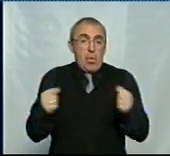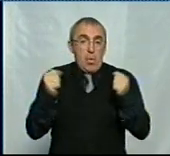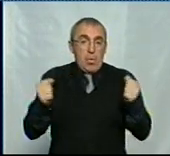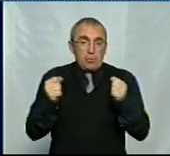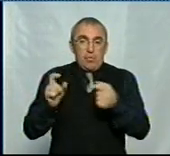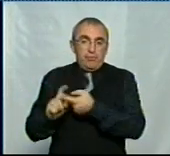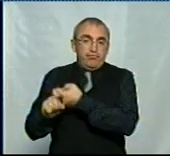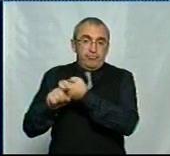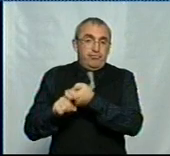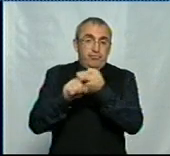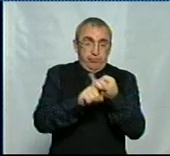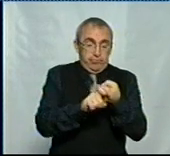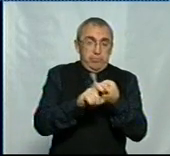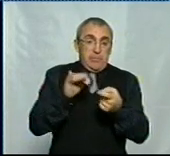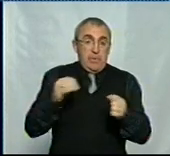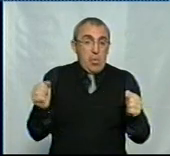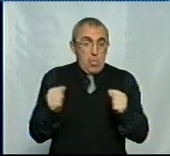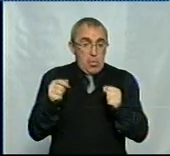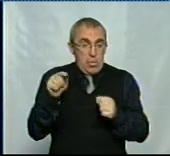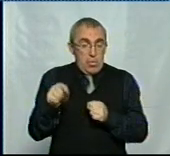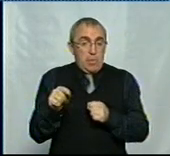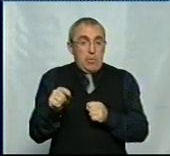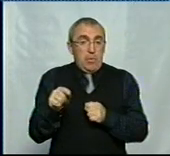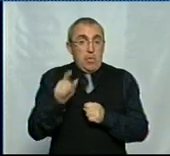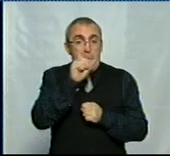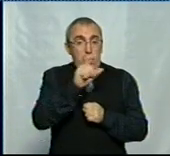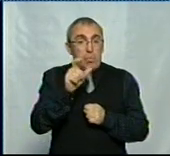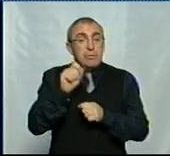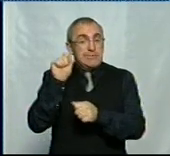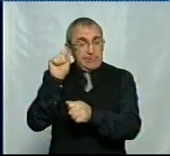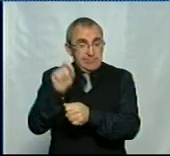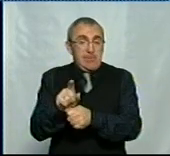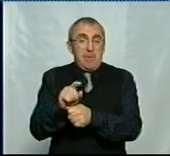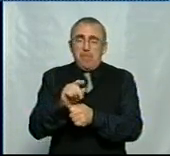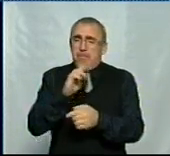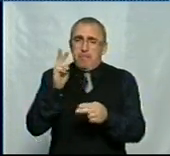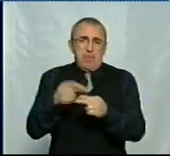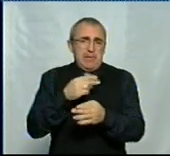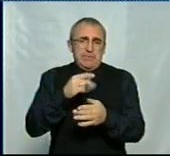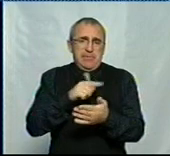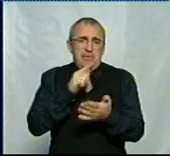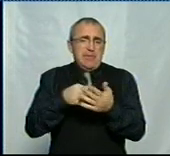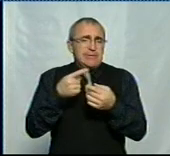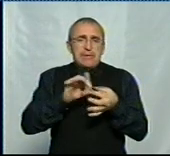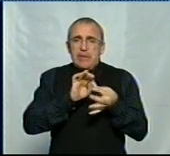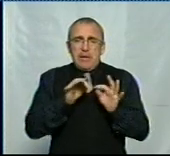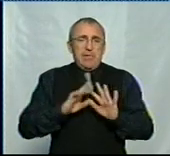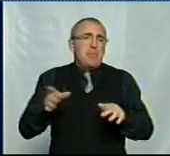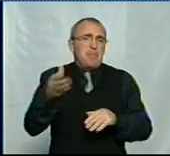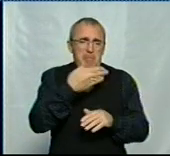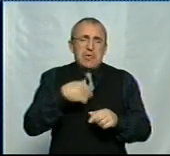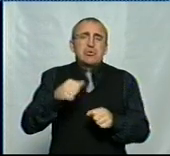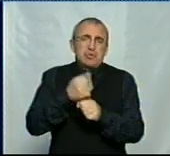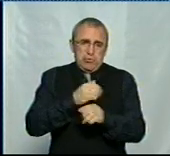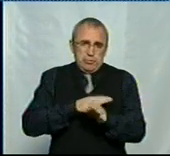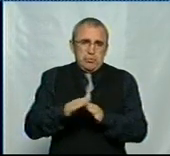ланцюгом і все таке. Але нехай люди замовлять її. Без питань. Це нескладно, і ми це зробимо.